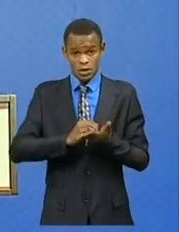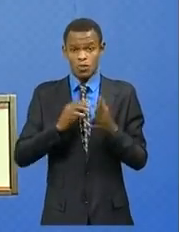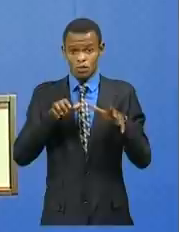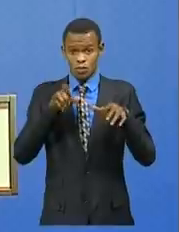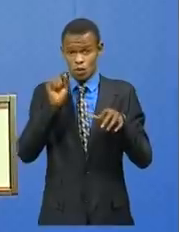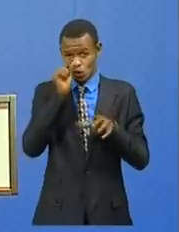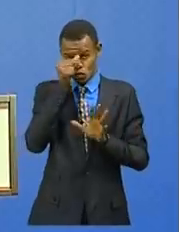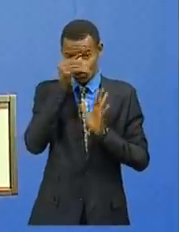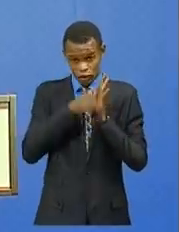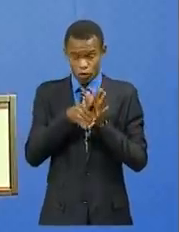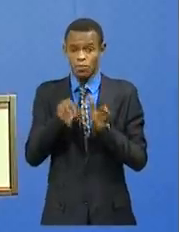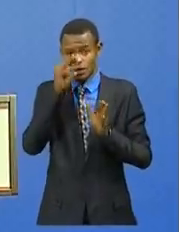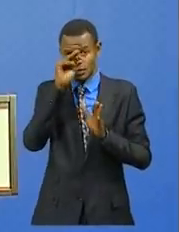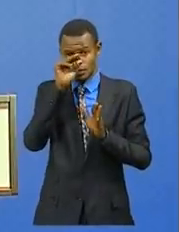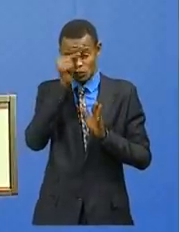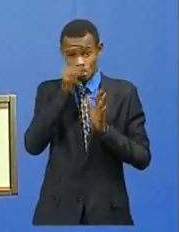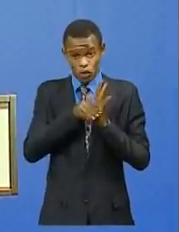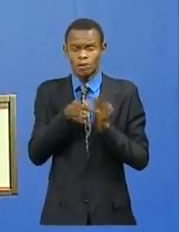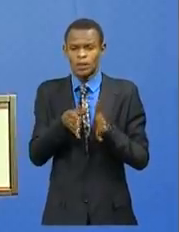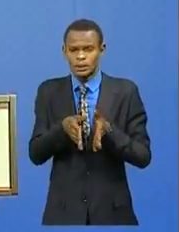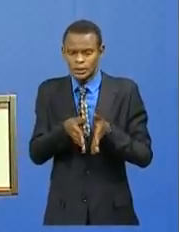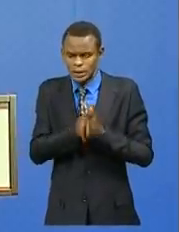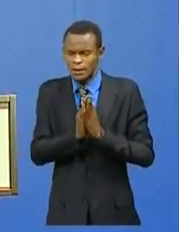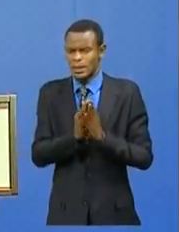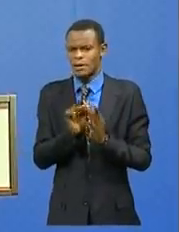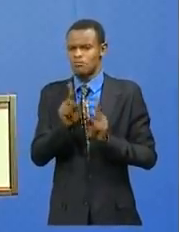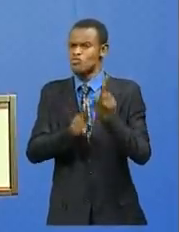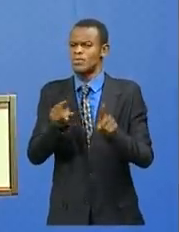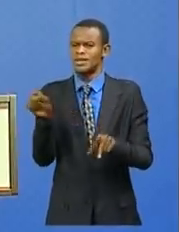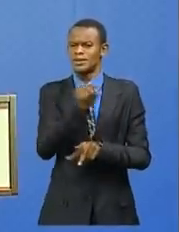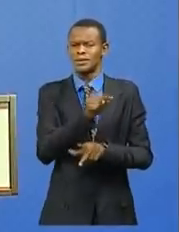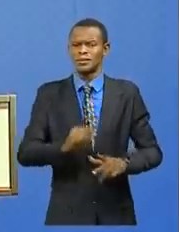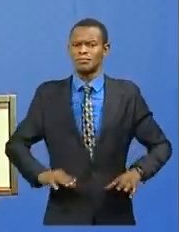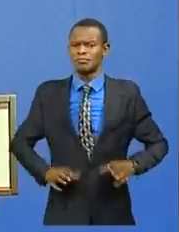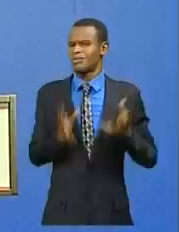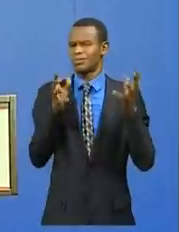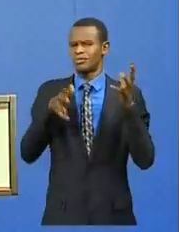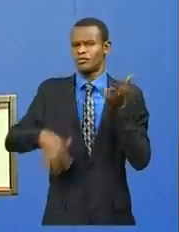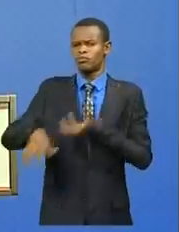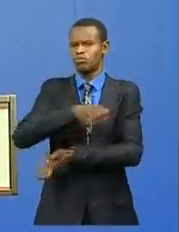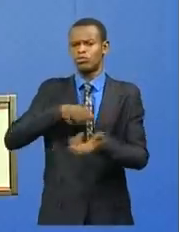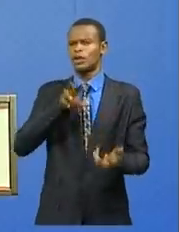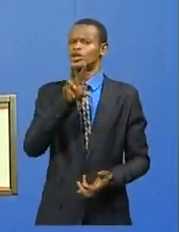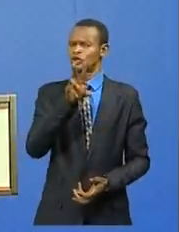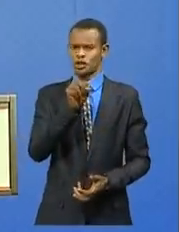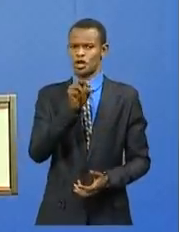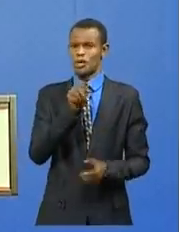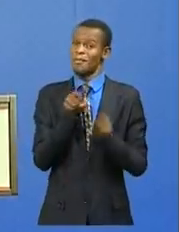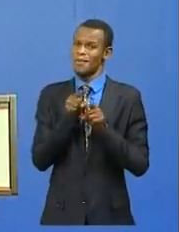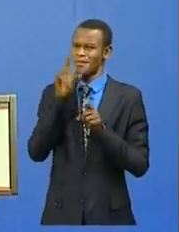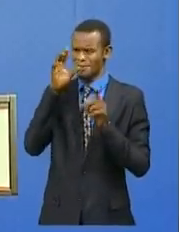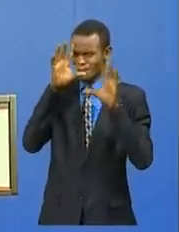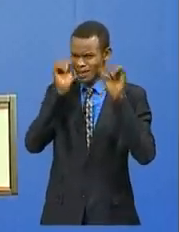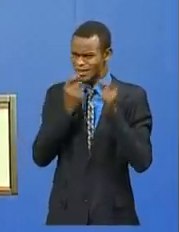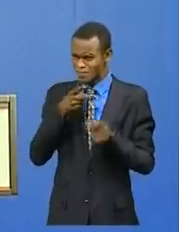gouvernement réitère l'appel au calme lancé par le président de la République. Il invite la population à ne pas s'en